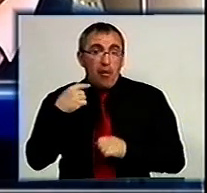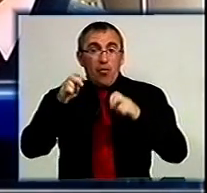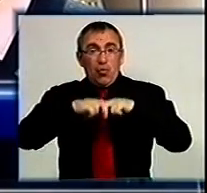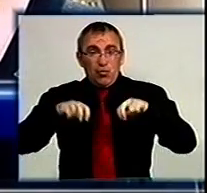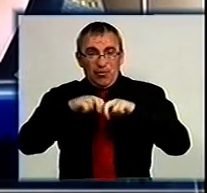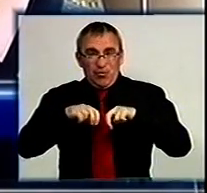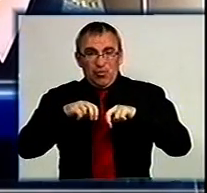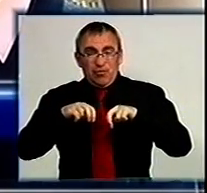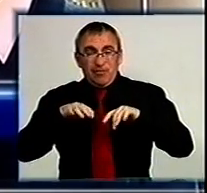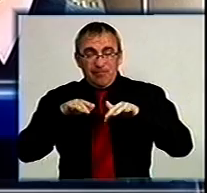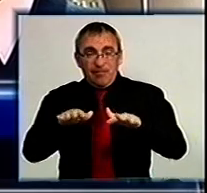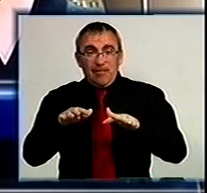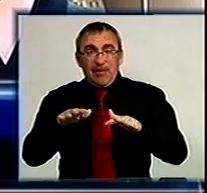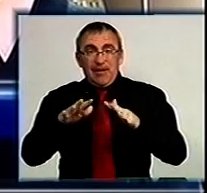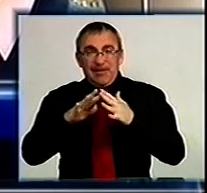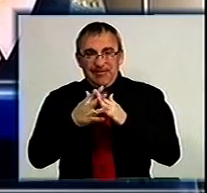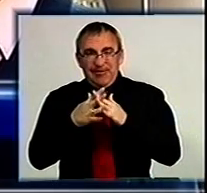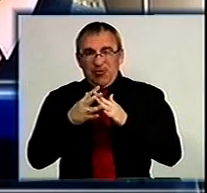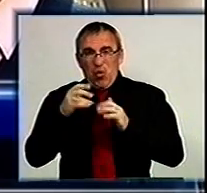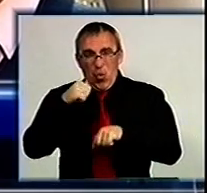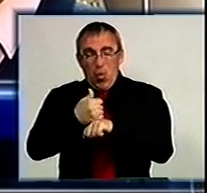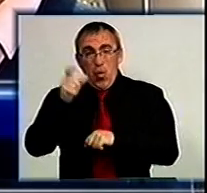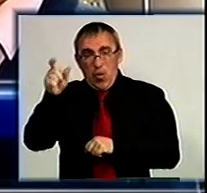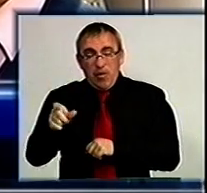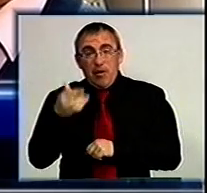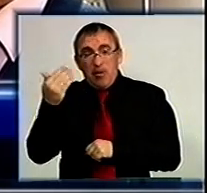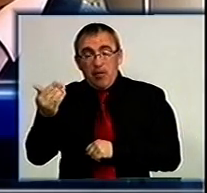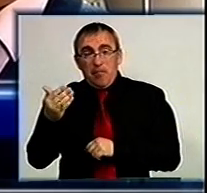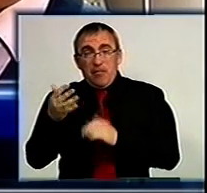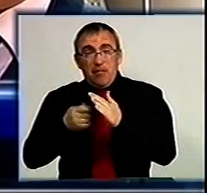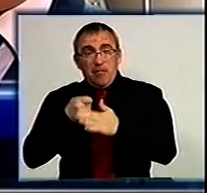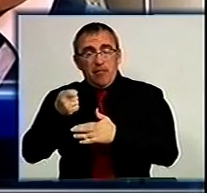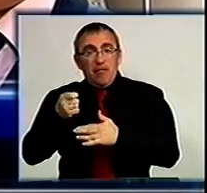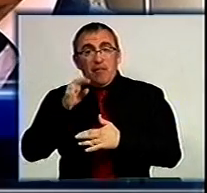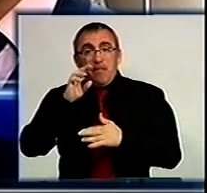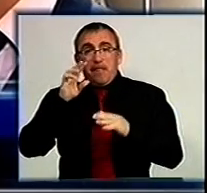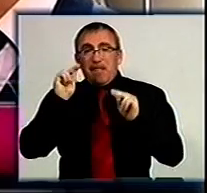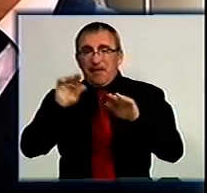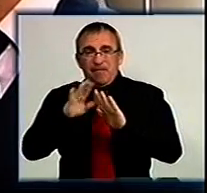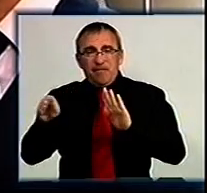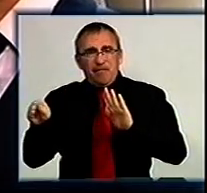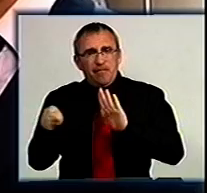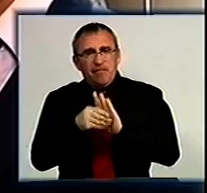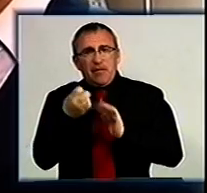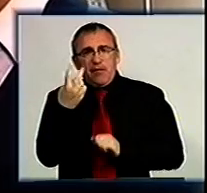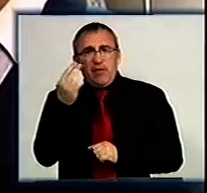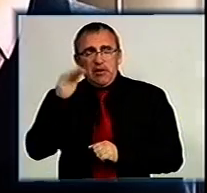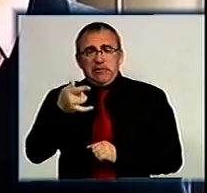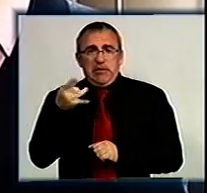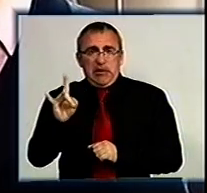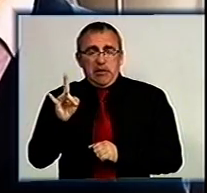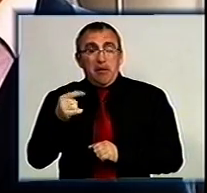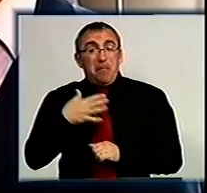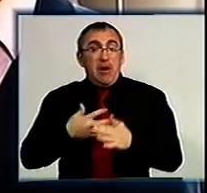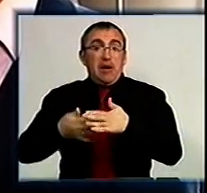відносно Олександрівського селищного голови. Йому інкримінується отримання неправомірної вигоди у розмірі 12 тисяч гривень.